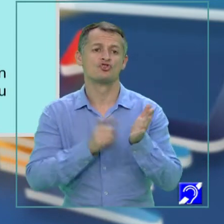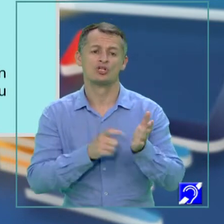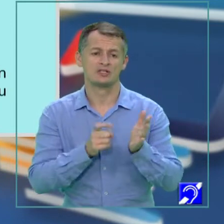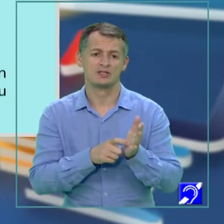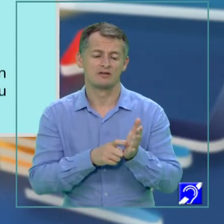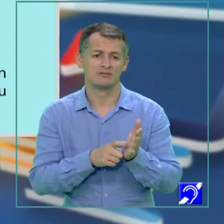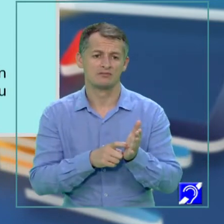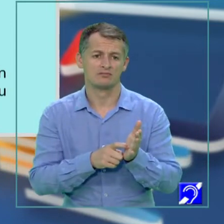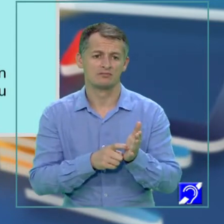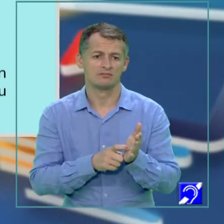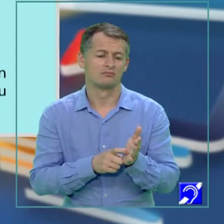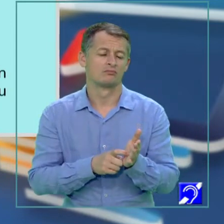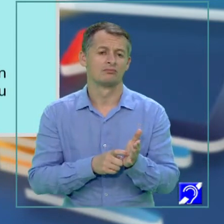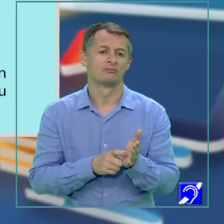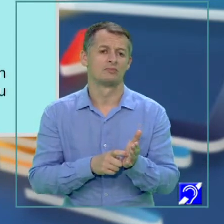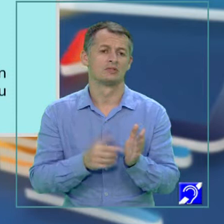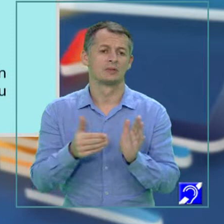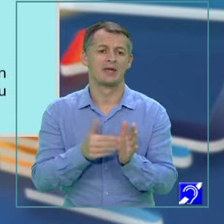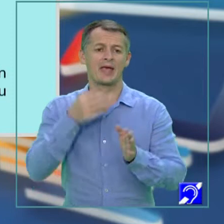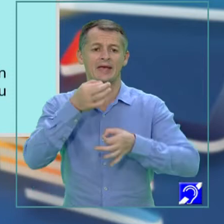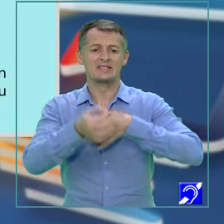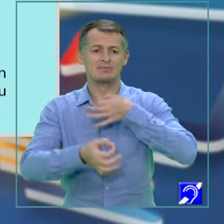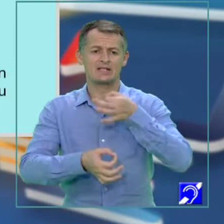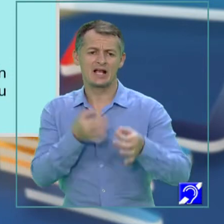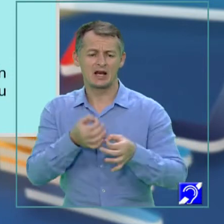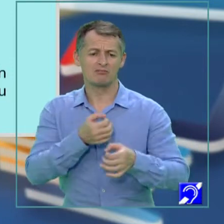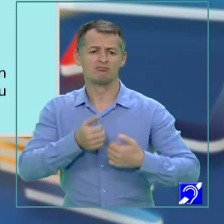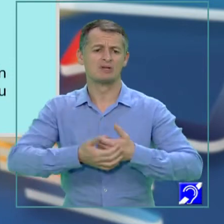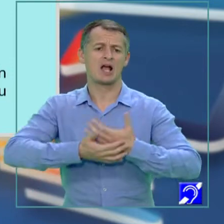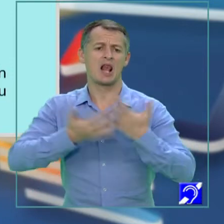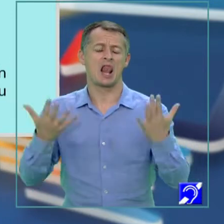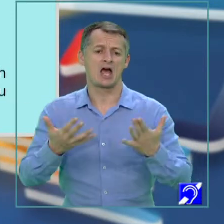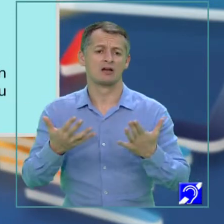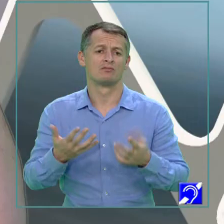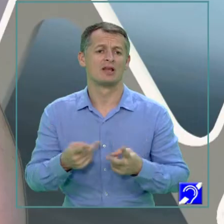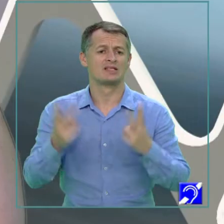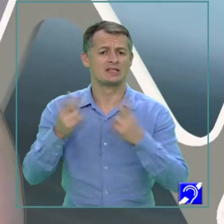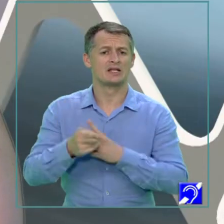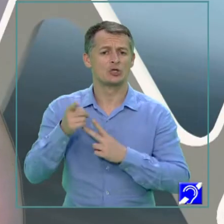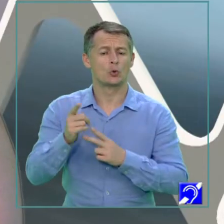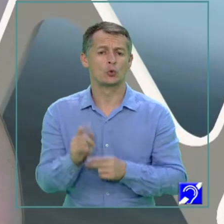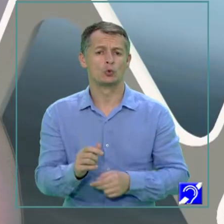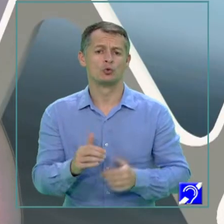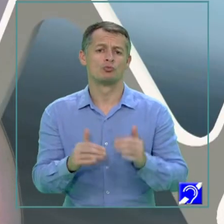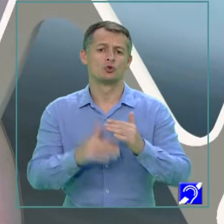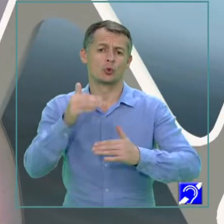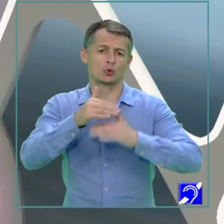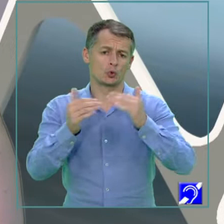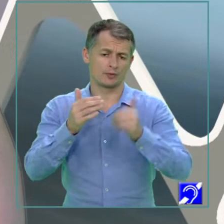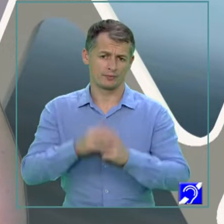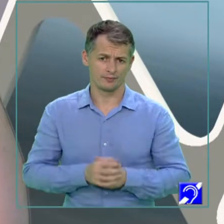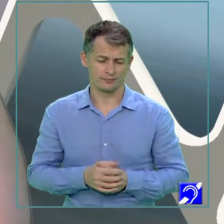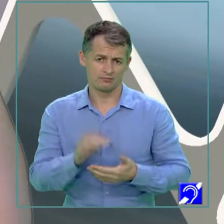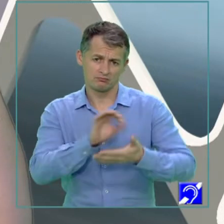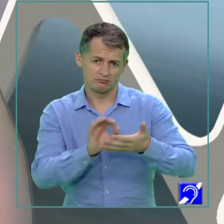se referă doar la explicarea strictă a sensului unei structuri. De ce există? Pentru că